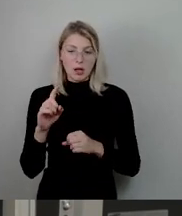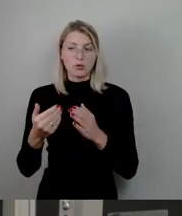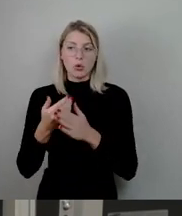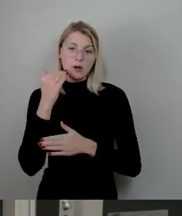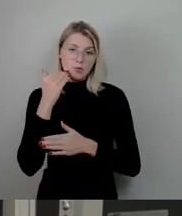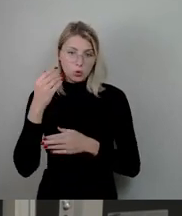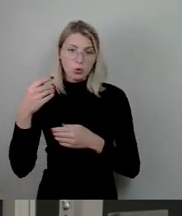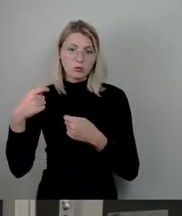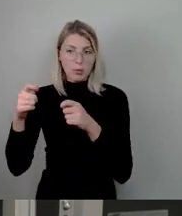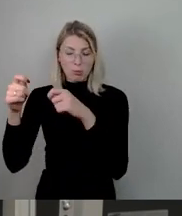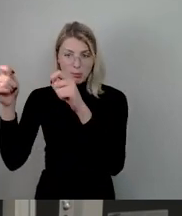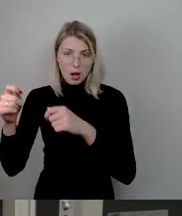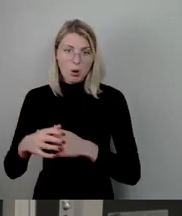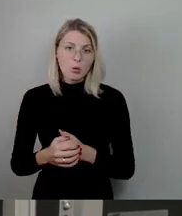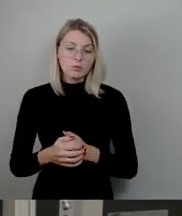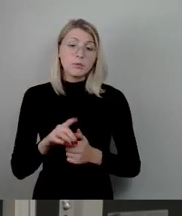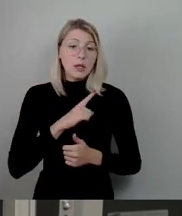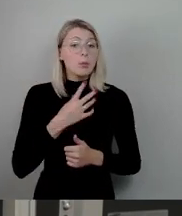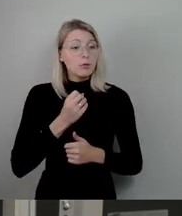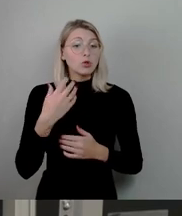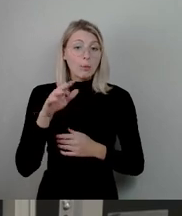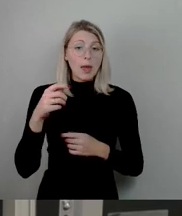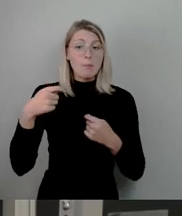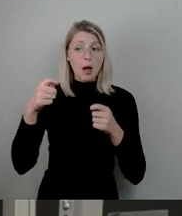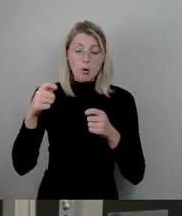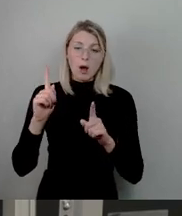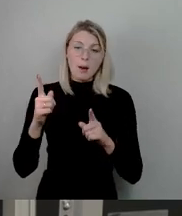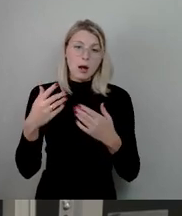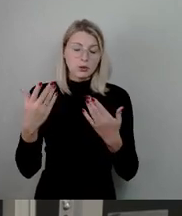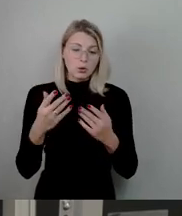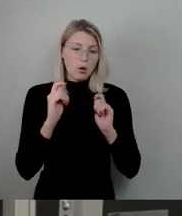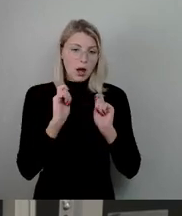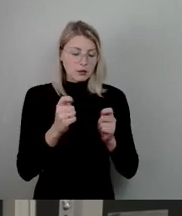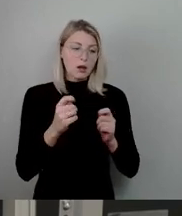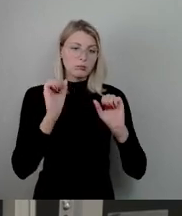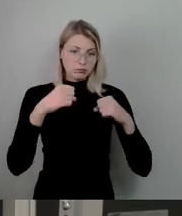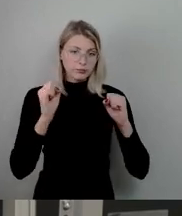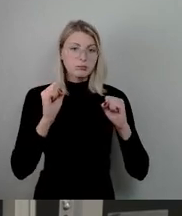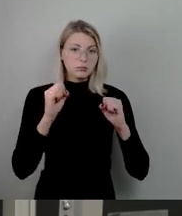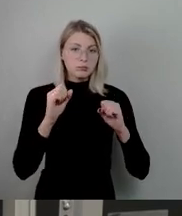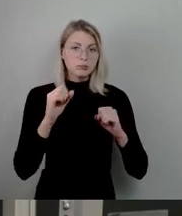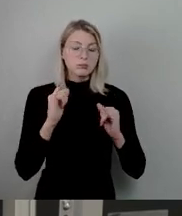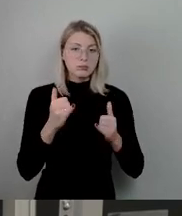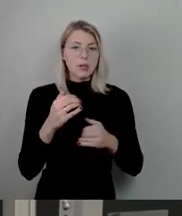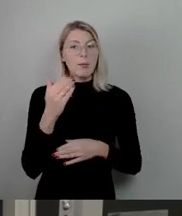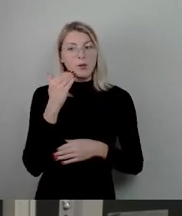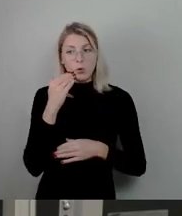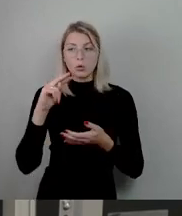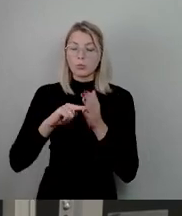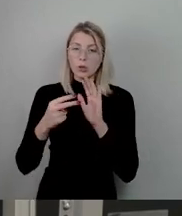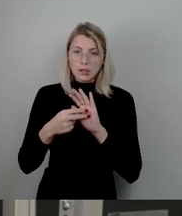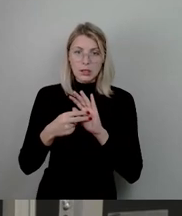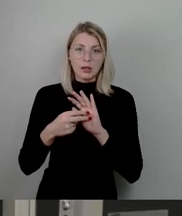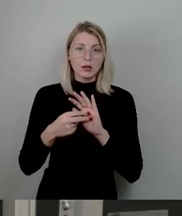Ich würde mir wünschen, dass es mehr werden, aber wir werden natürlich diesem Antrag hier jetzt auch zustimmen. Ich glaube, wir sollten aber Wohnungspolitik da wirklich in ihrer